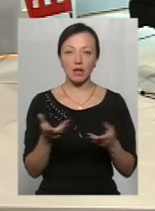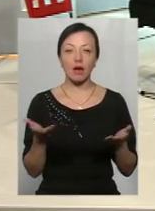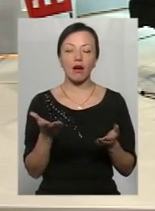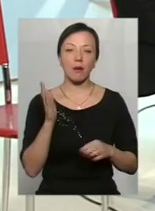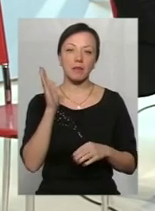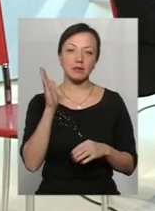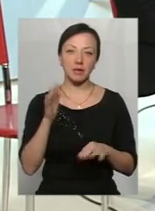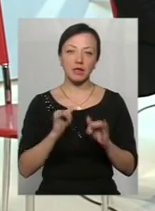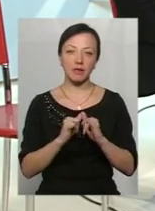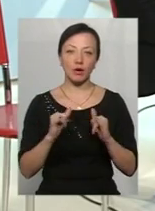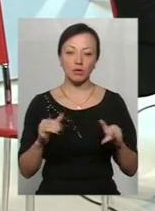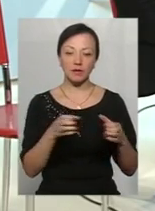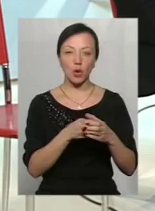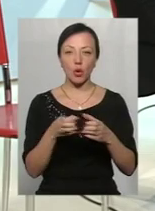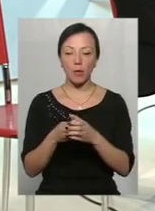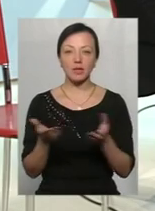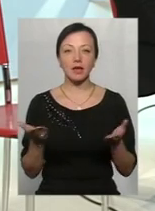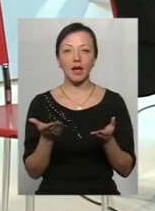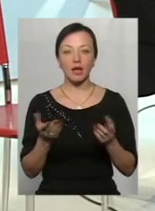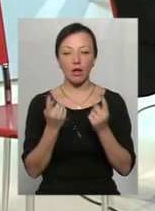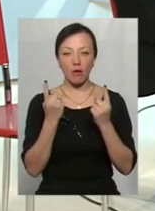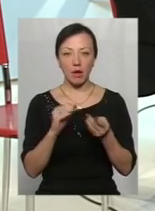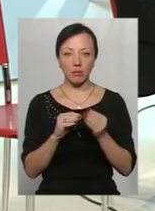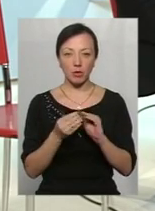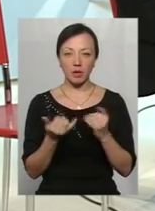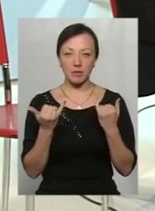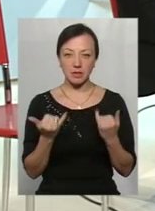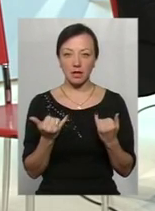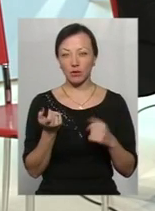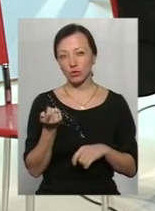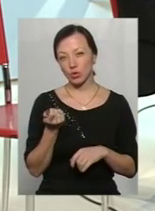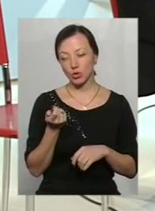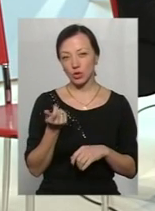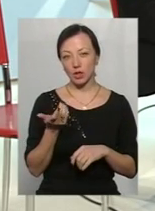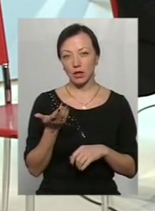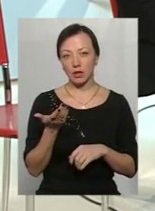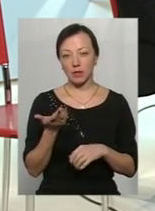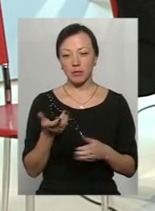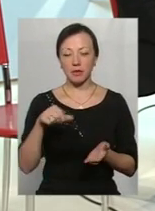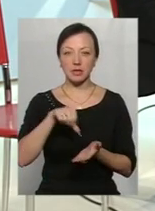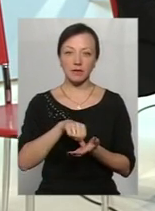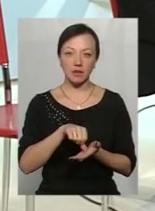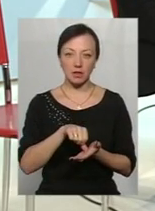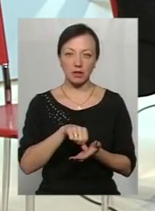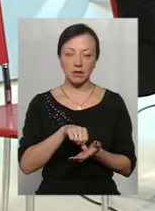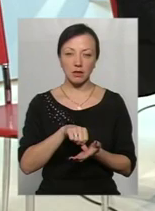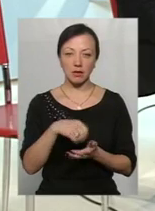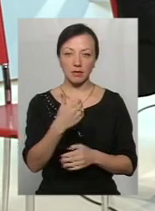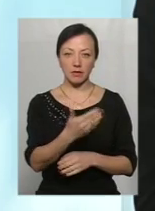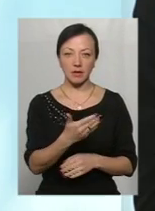перспектива розвитку громад і які глобальні проблеми. Зараз, щоб ми так трошки, ви в нас представник з